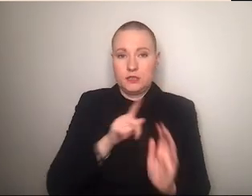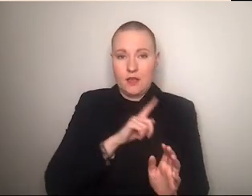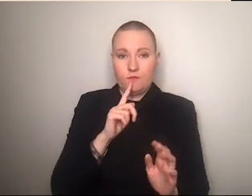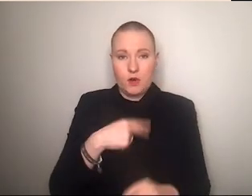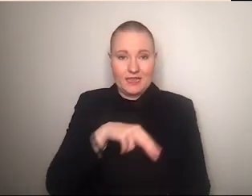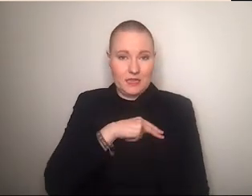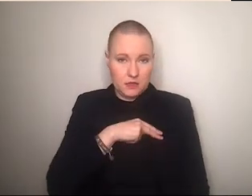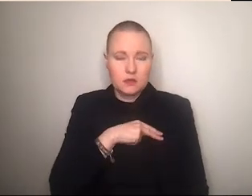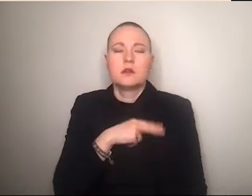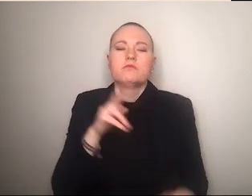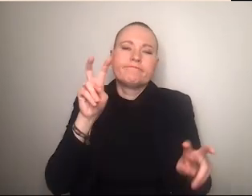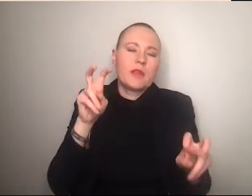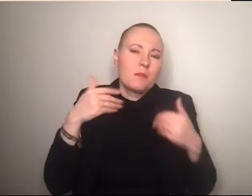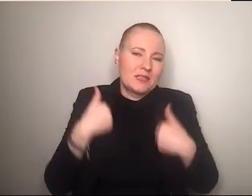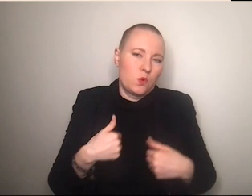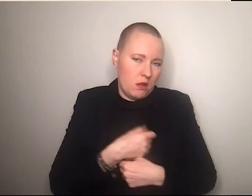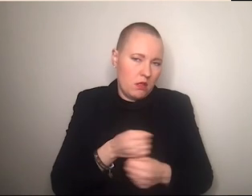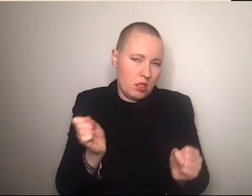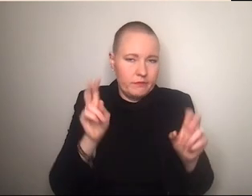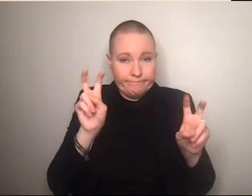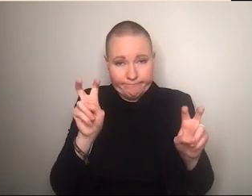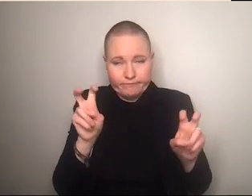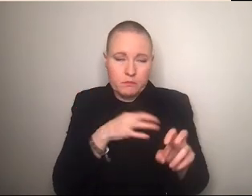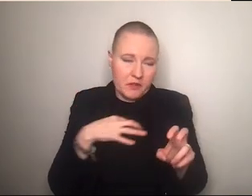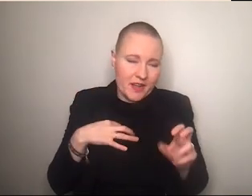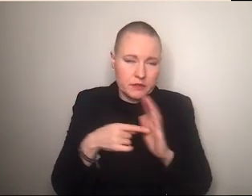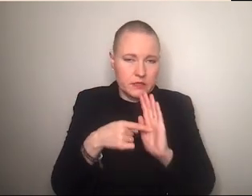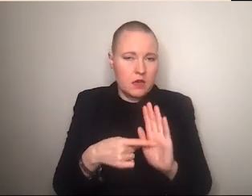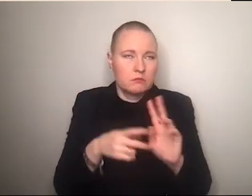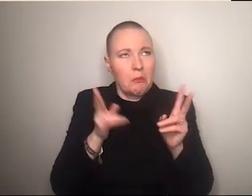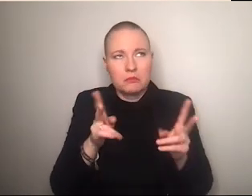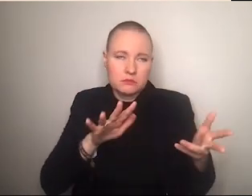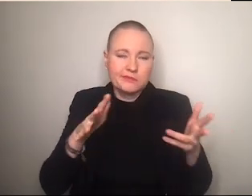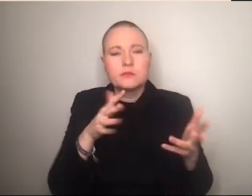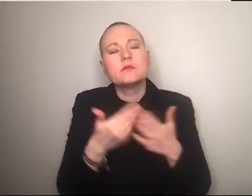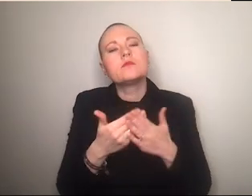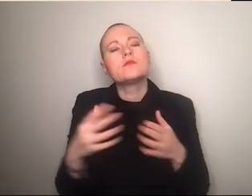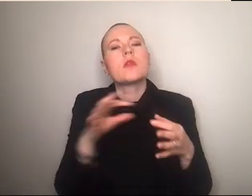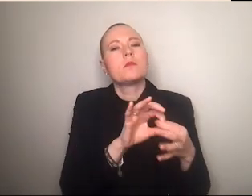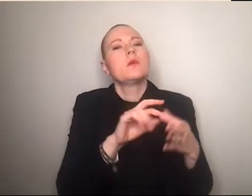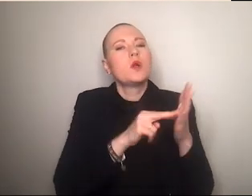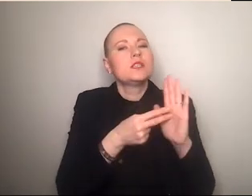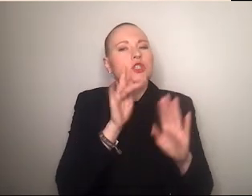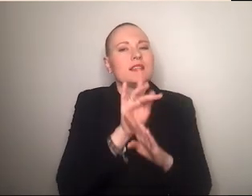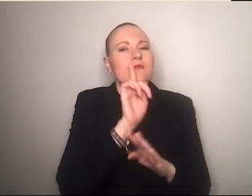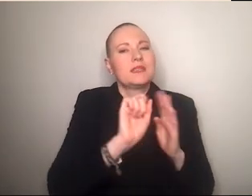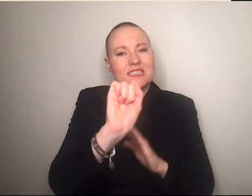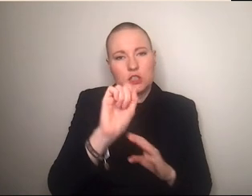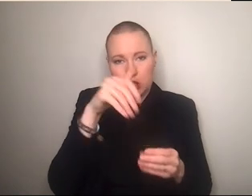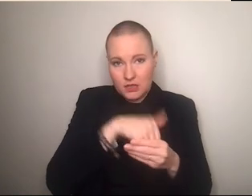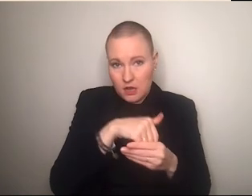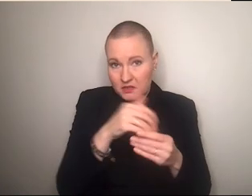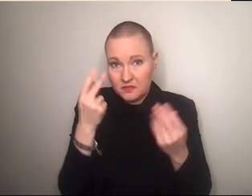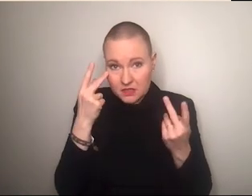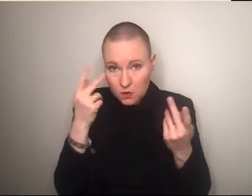vermittlungen vermeintlicher persönlicher inhalte eben mit verknüpfung mit politischen antifeministischen inhalten aussehen kann das möchte ich jetzt